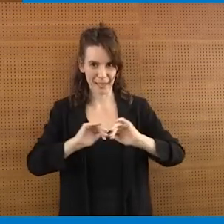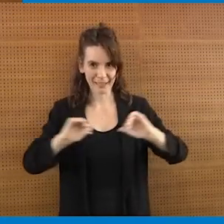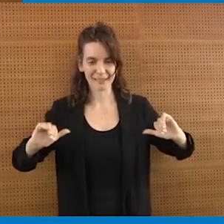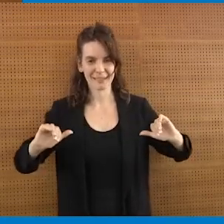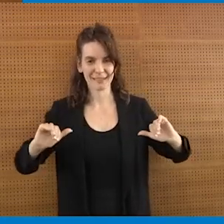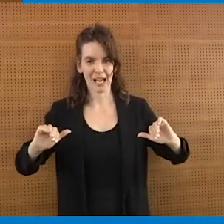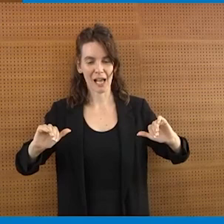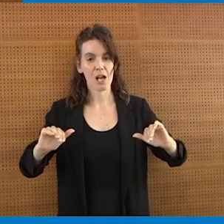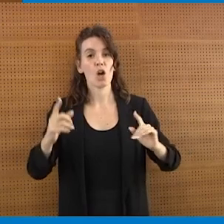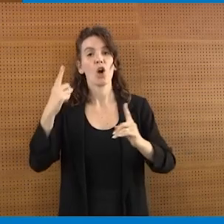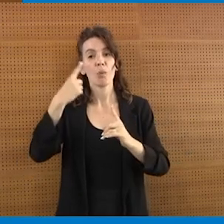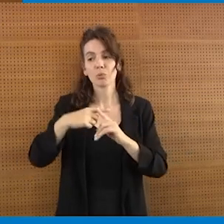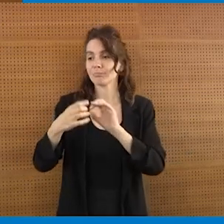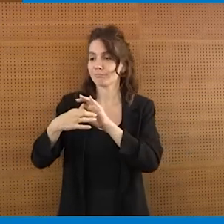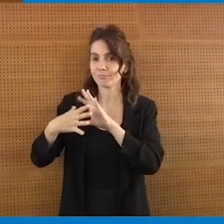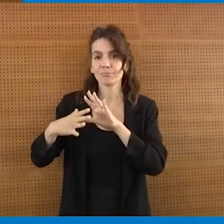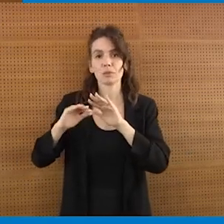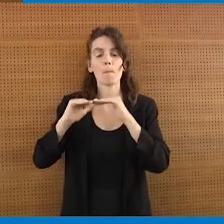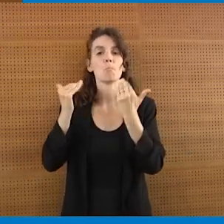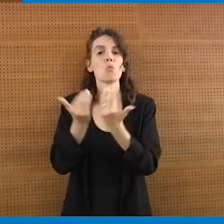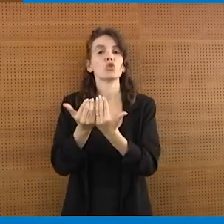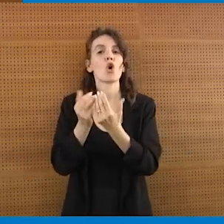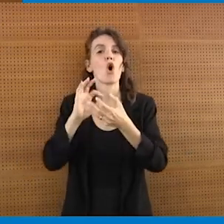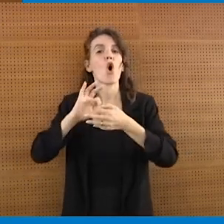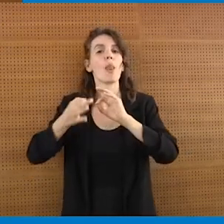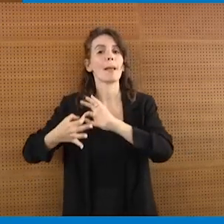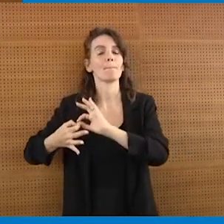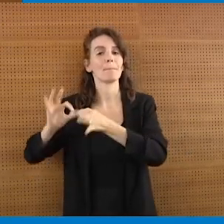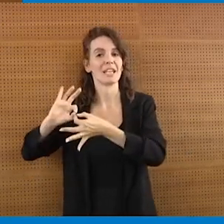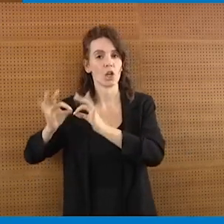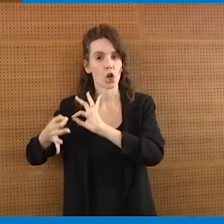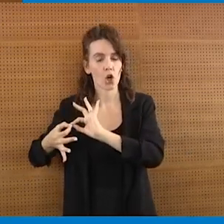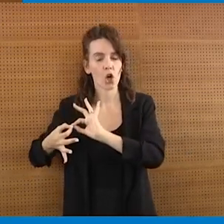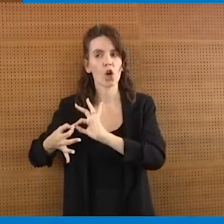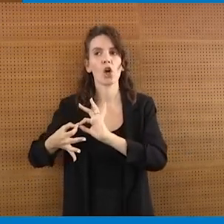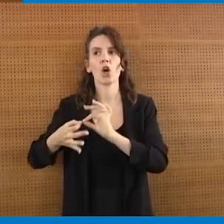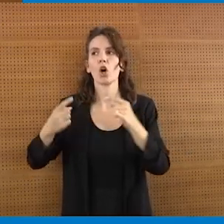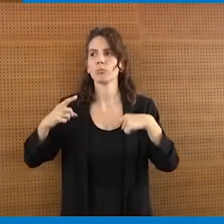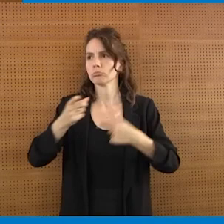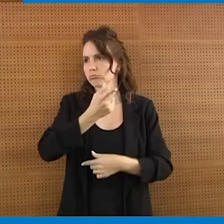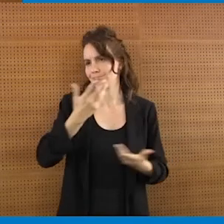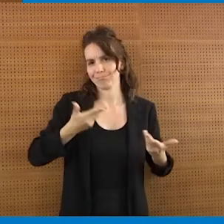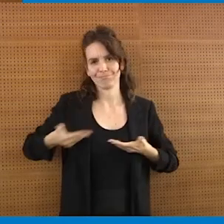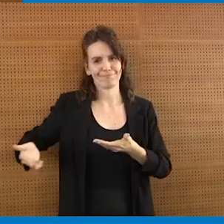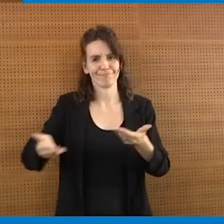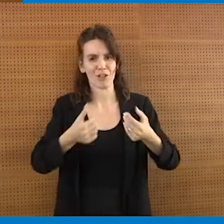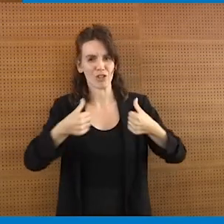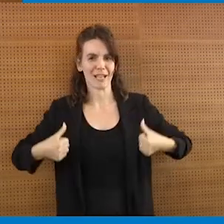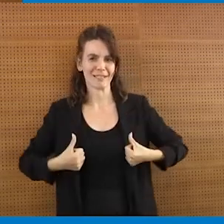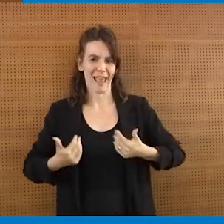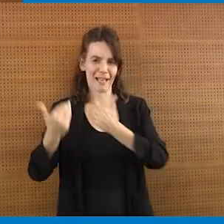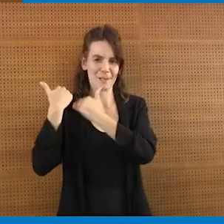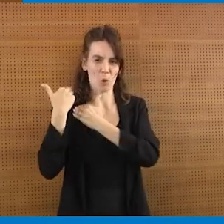bisogno di sicuramente si parlava oggi di legge di bilancio siamo come dire tutti i cittadini responsabili e conosciamo